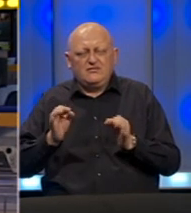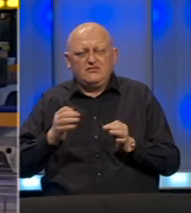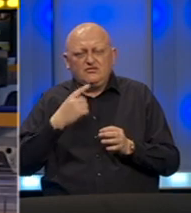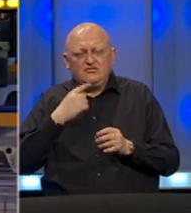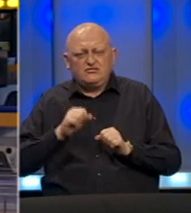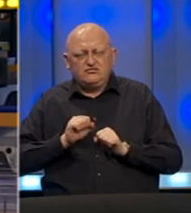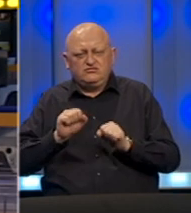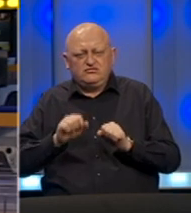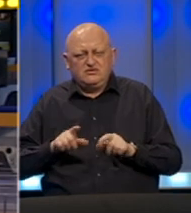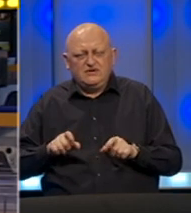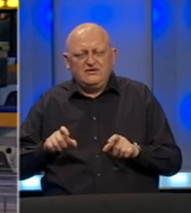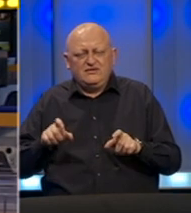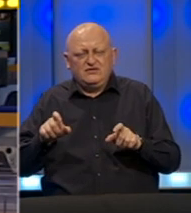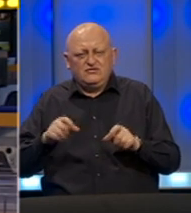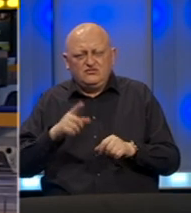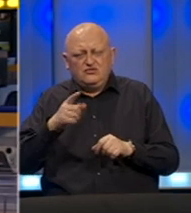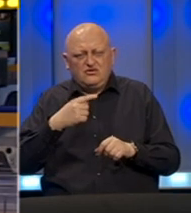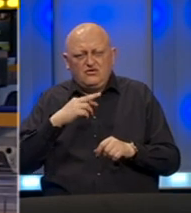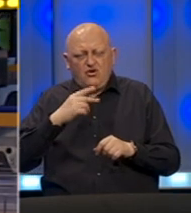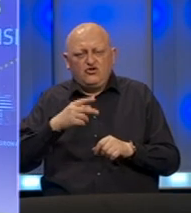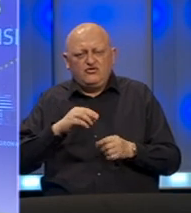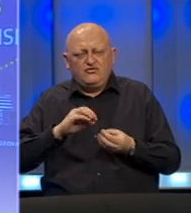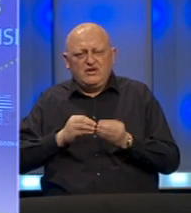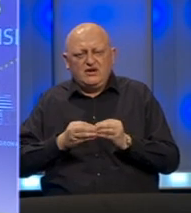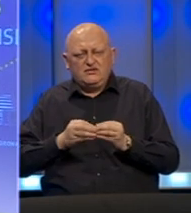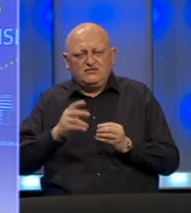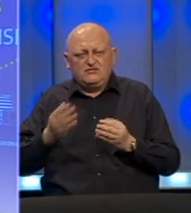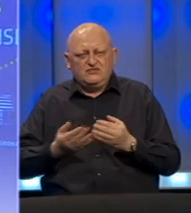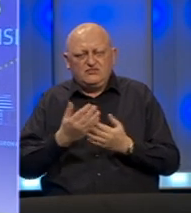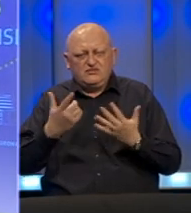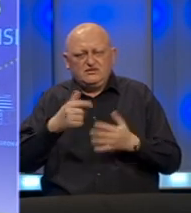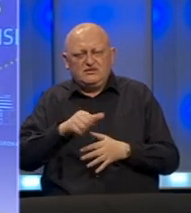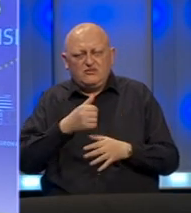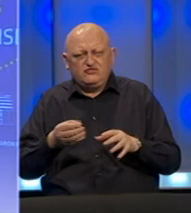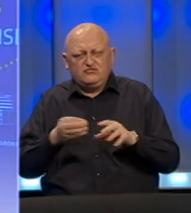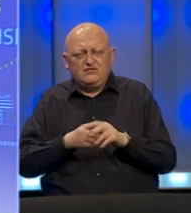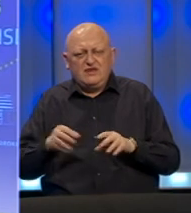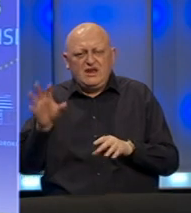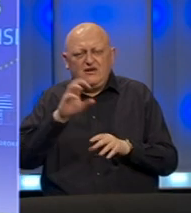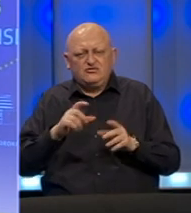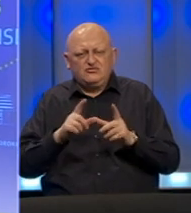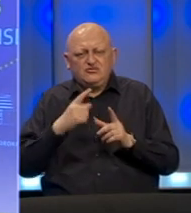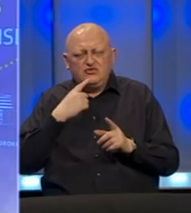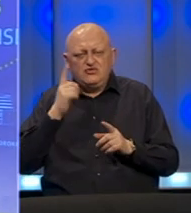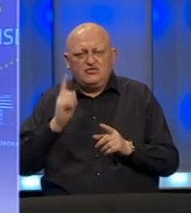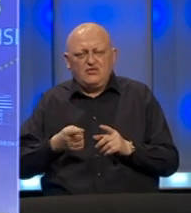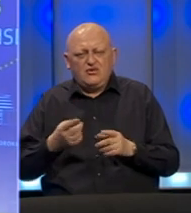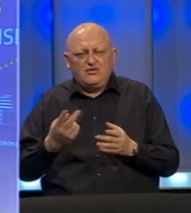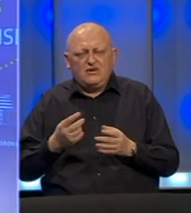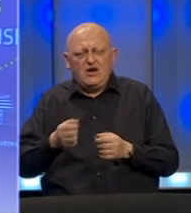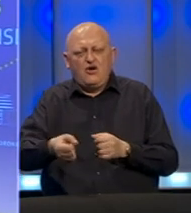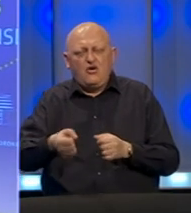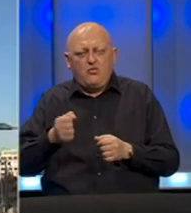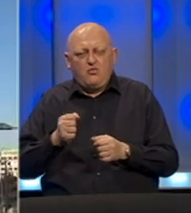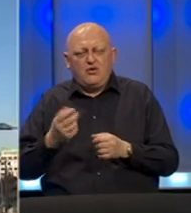suzbijanja pandemije koronavirusa. Odgovor na krizu biće u novom sedmogodišnjem budžetu Evropske unije koji mora poslužiti kao poluga